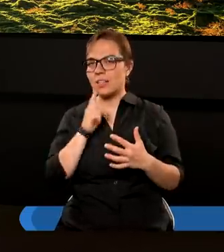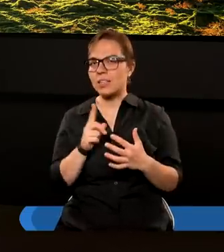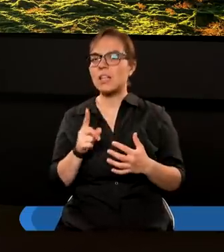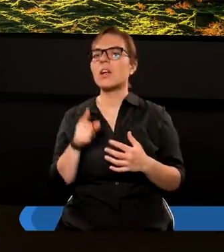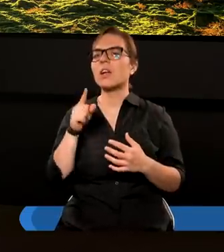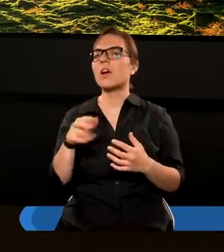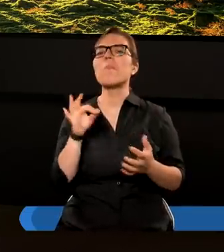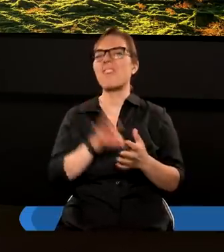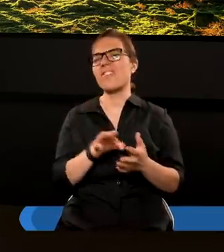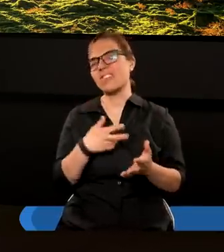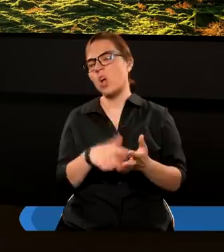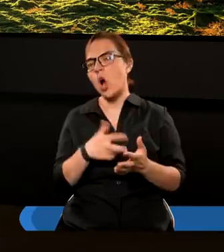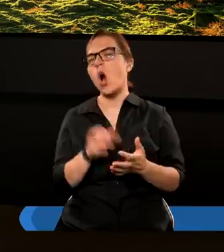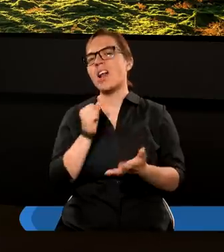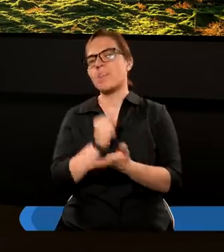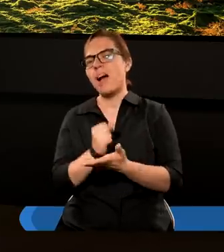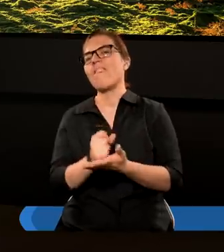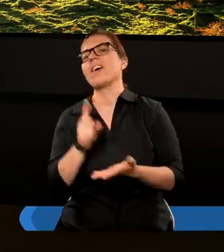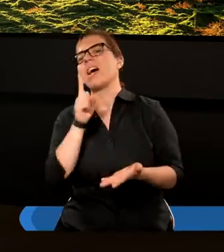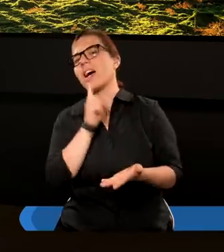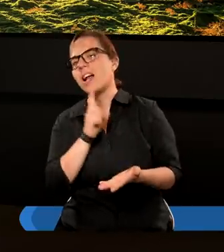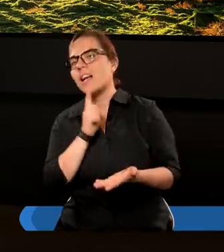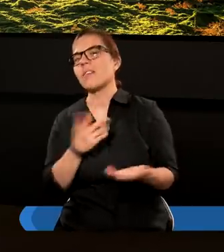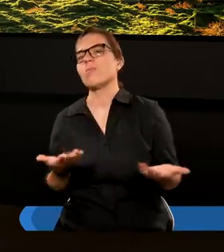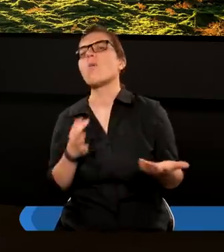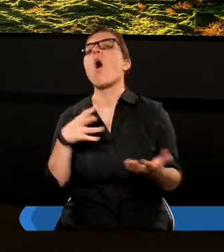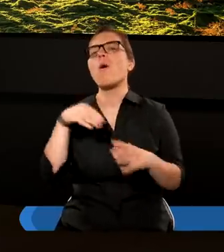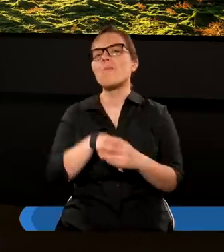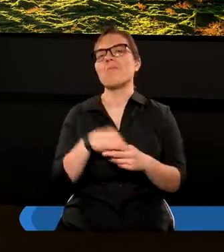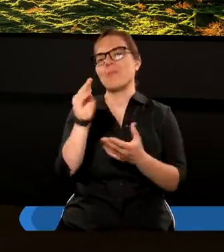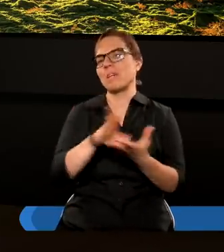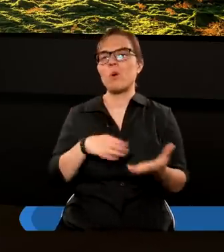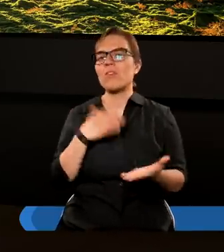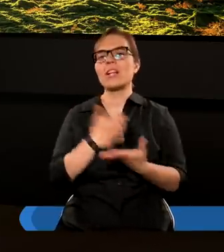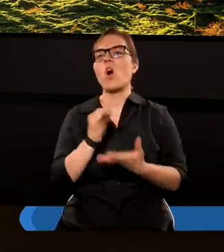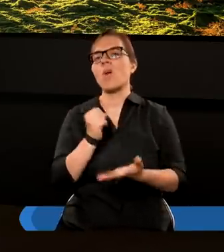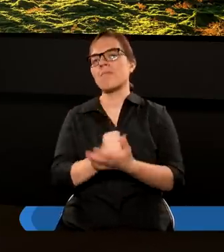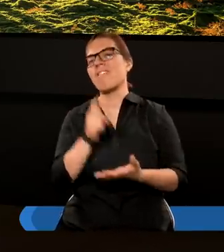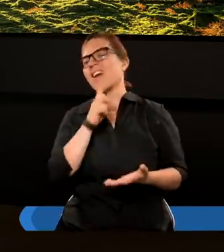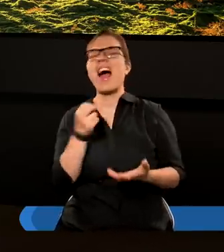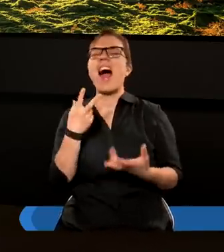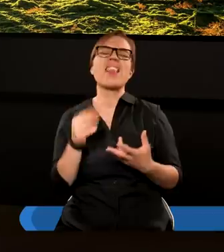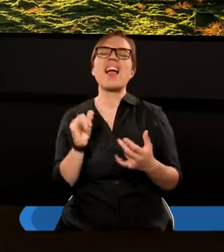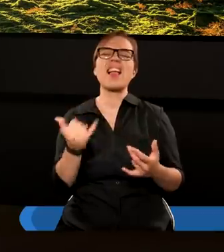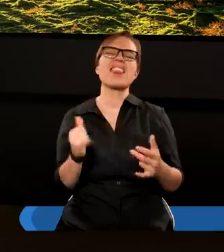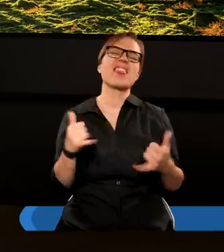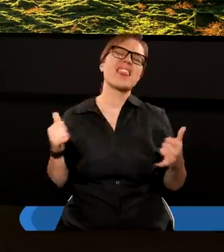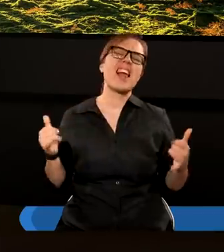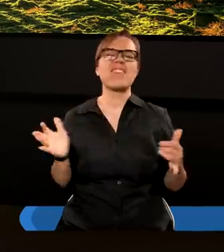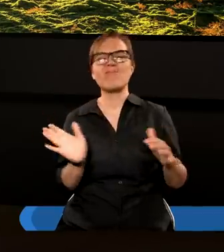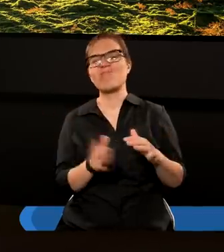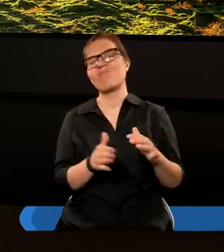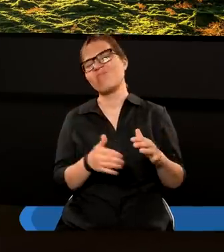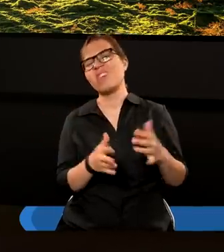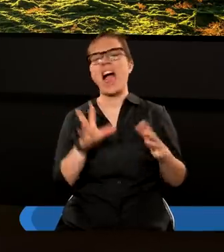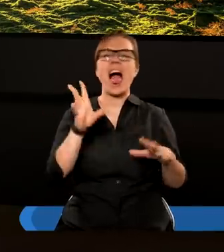ale zapewne chodzi o sprawy religijne, bo o tym mówi Pismo Święte. Nie chodzi o jakieś tam, nie